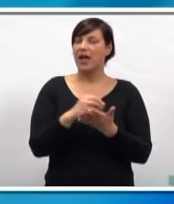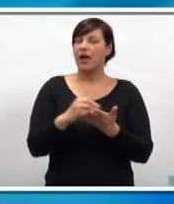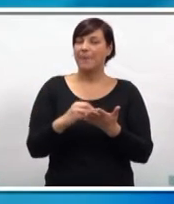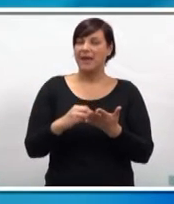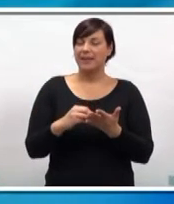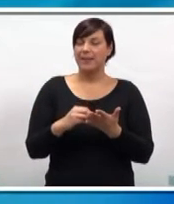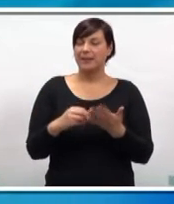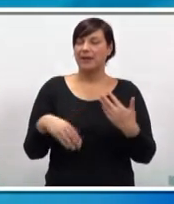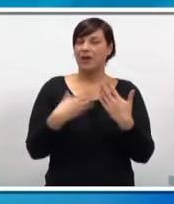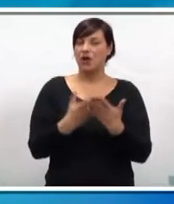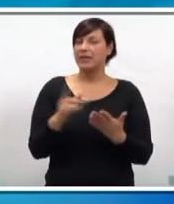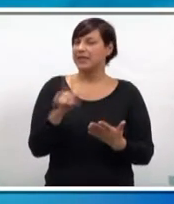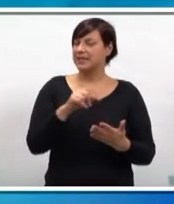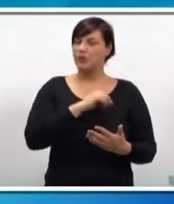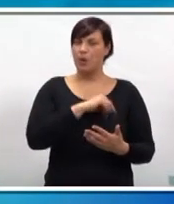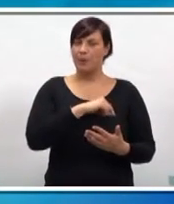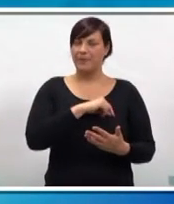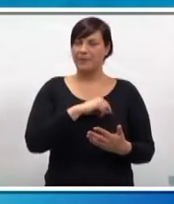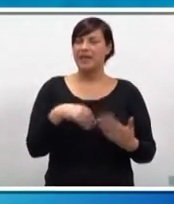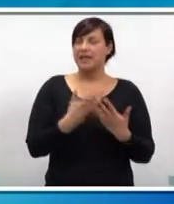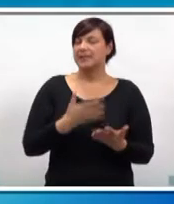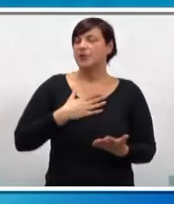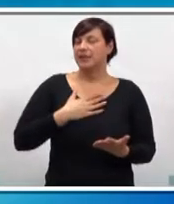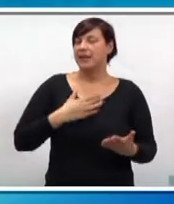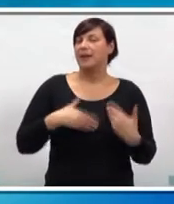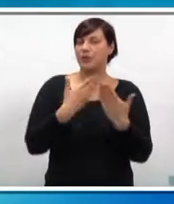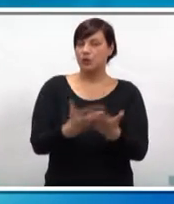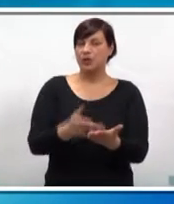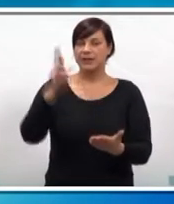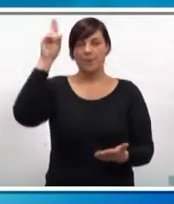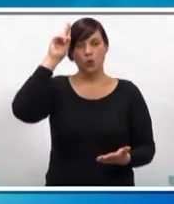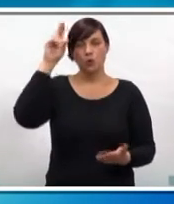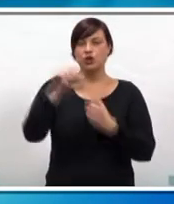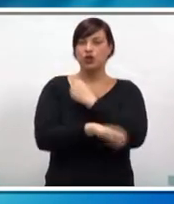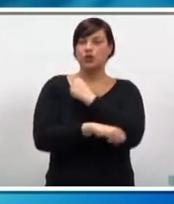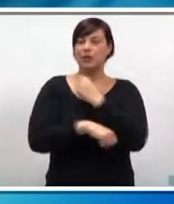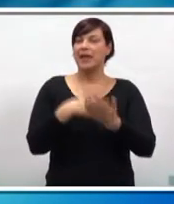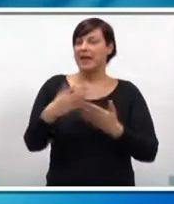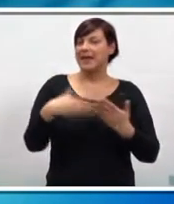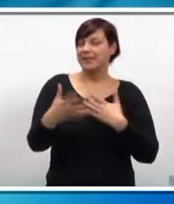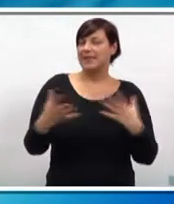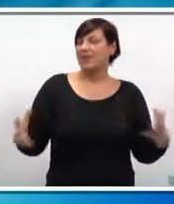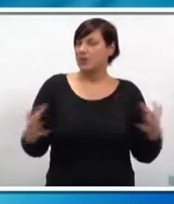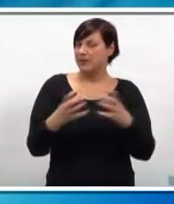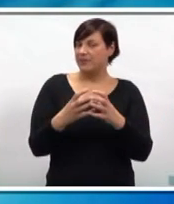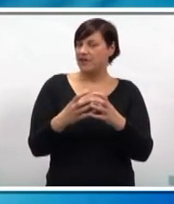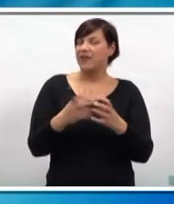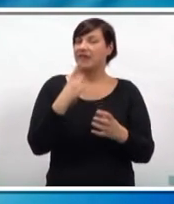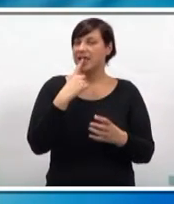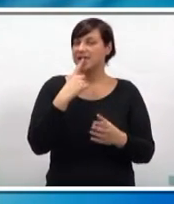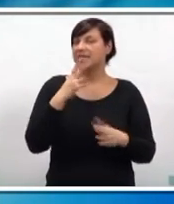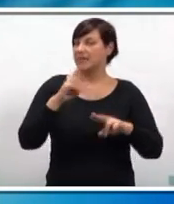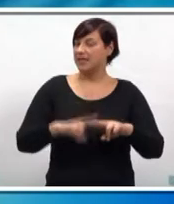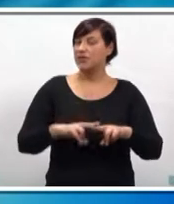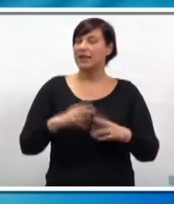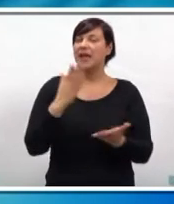obveznih predmeta. One nisu obavezni upravo iz razloga jer smo htjeli pružiti studentima mogućnost da nastave u savršavanje stranih jezika tamo gdje su